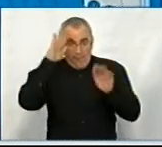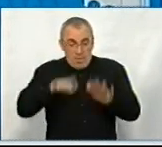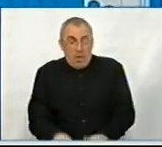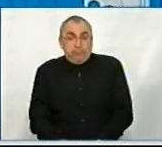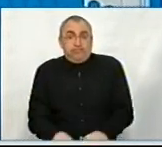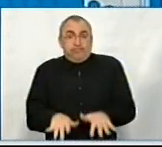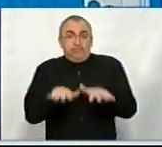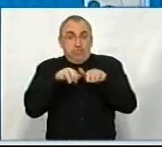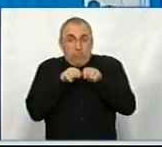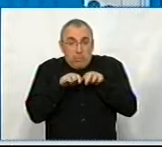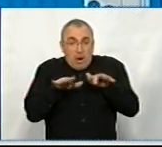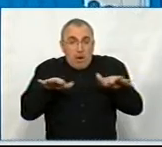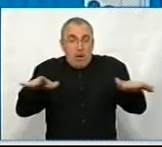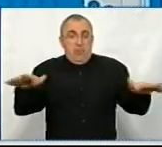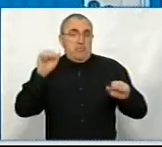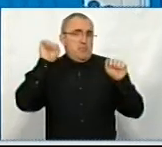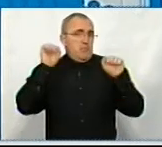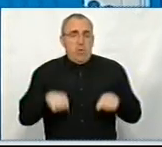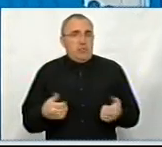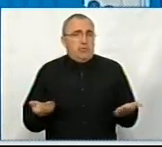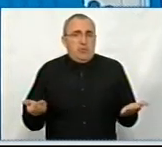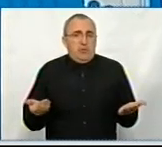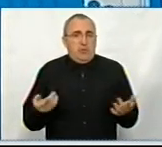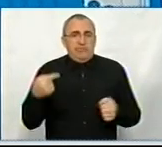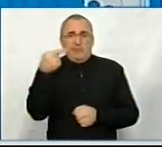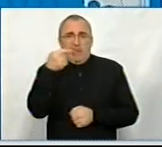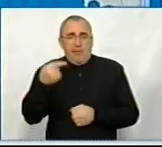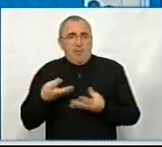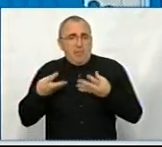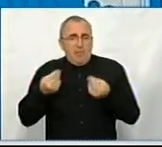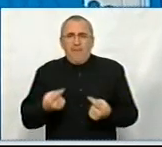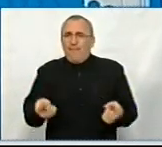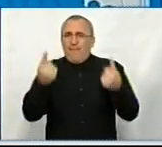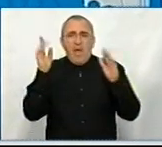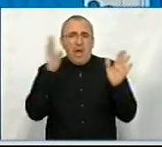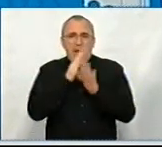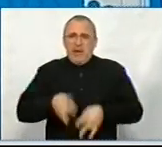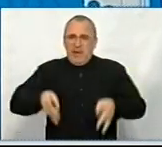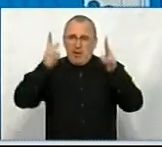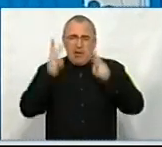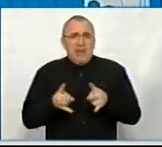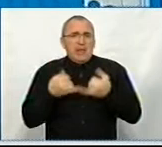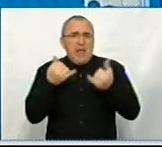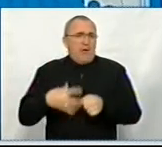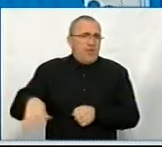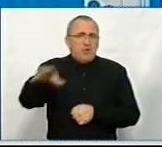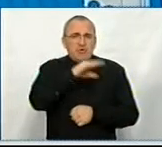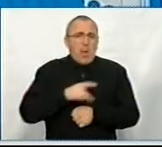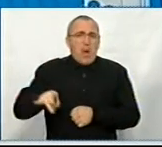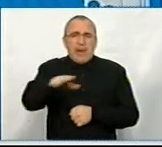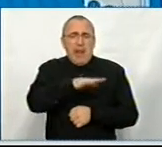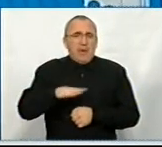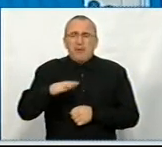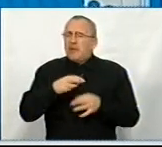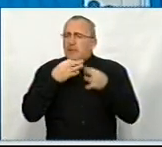підніметься, і це може негативно вплинути, це буде велика екологічна катастрофа для всього регіону. Ми цього не маємо